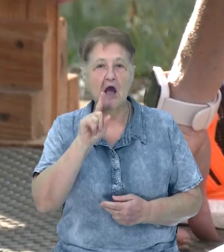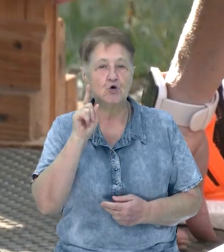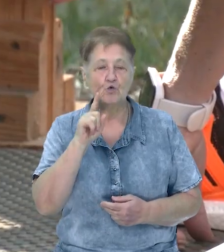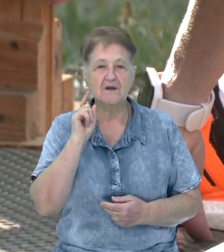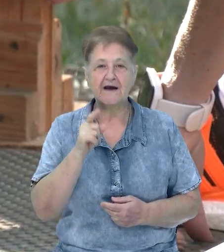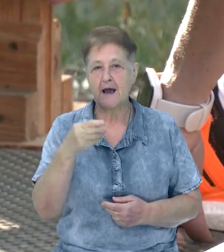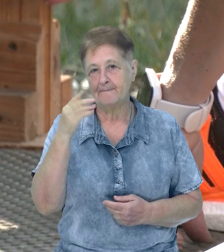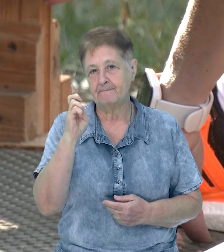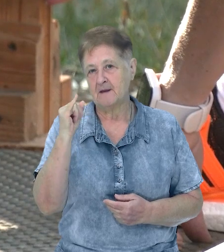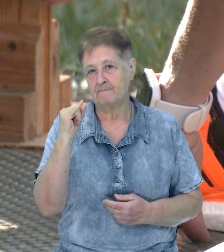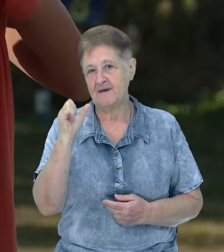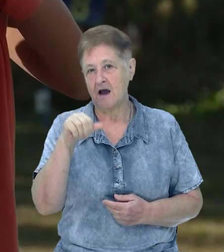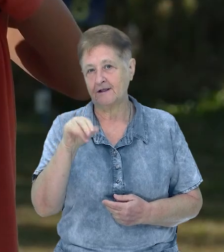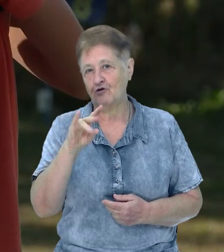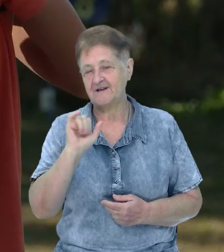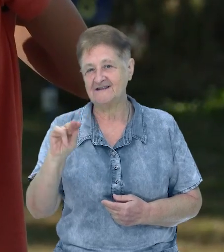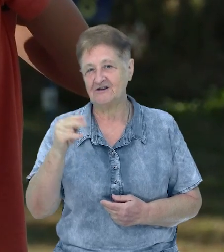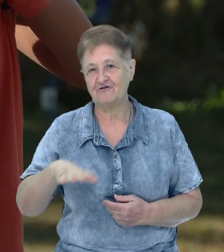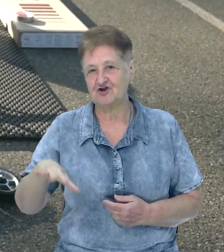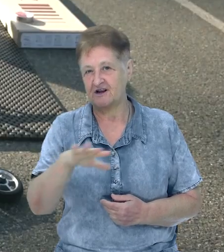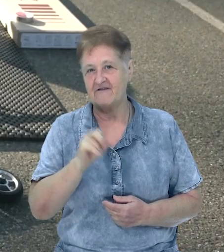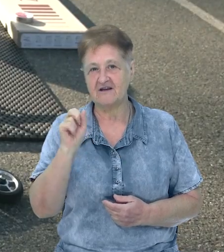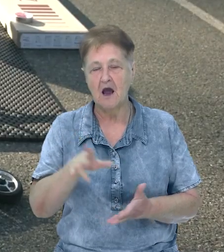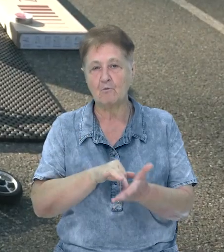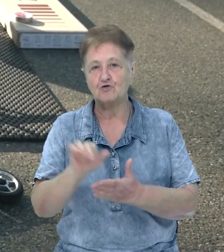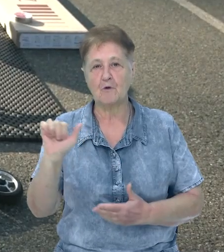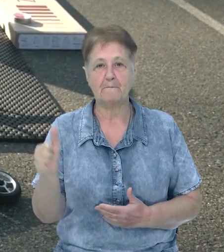Чернігівщини, як пройшло перше тренування з ними.